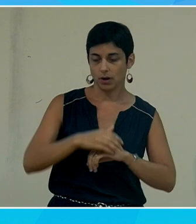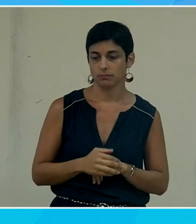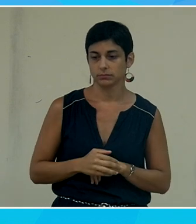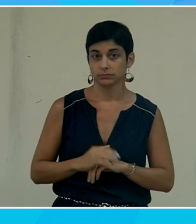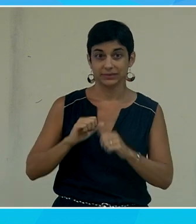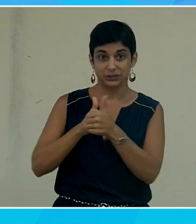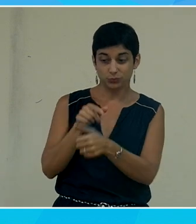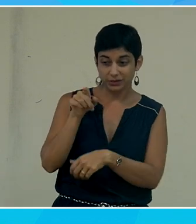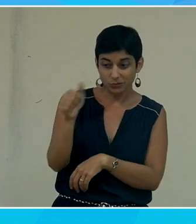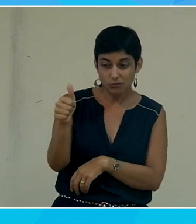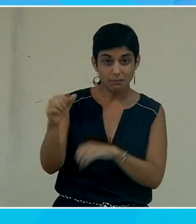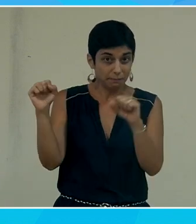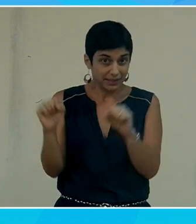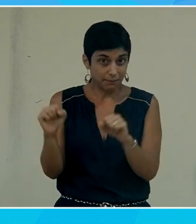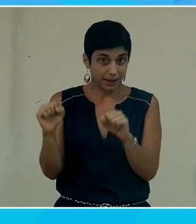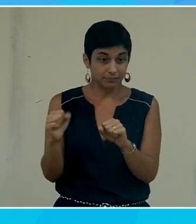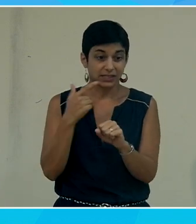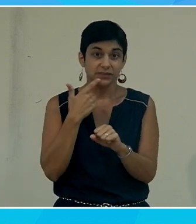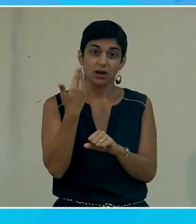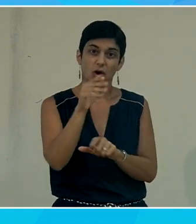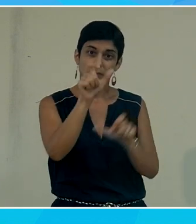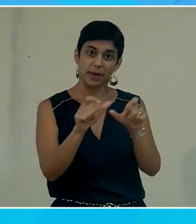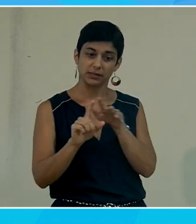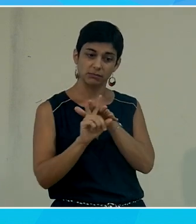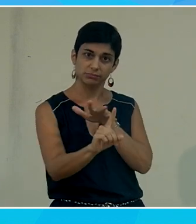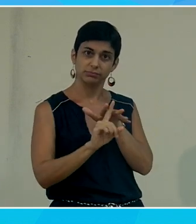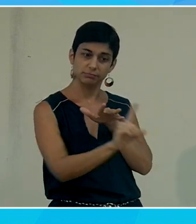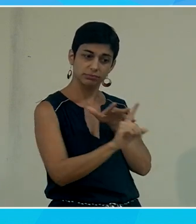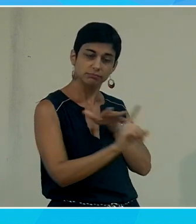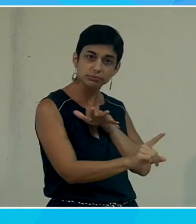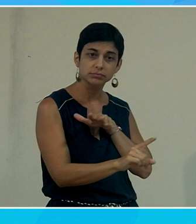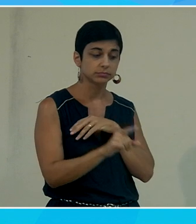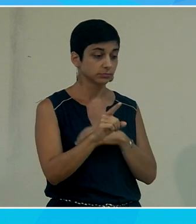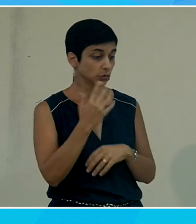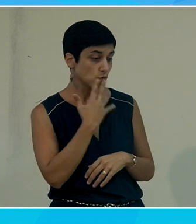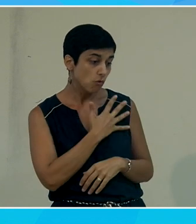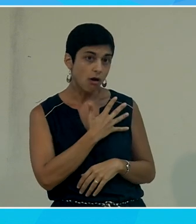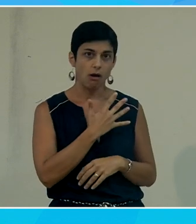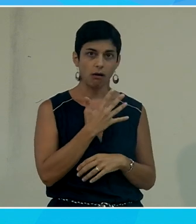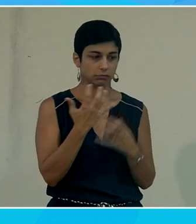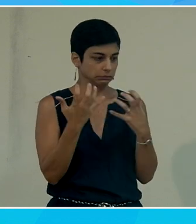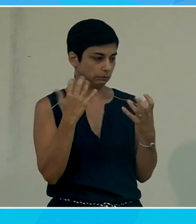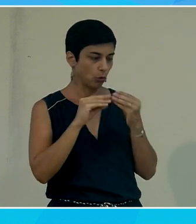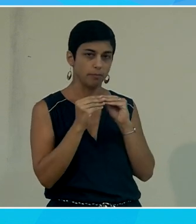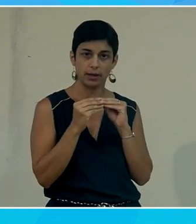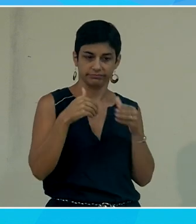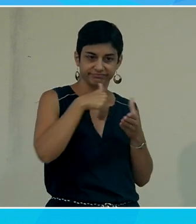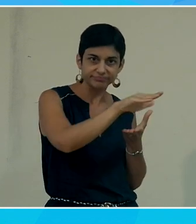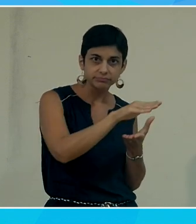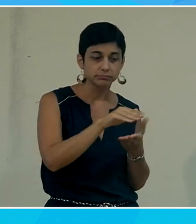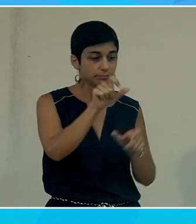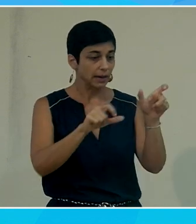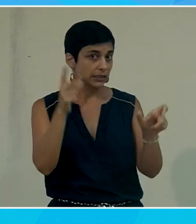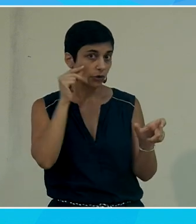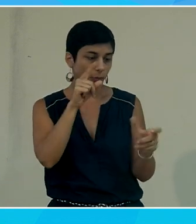capacité on exclut des gens d'accord on exclut des gens qui peuvent pas voir qui peuvent pas entendre qui peuvent pas toucher qui peuvent pas voilà donc en fait on